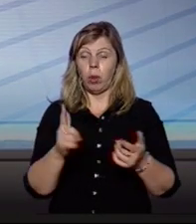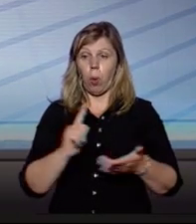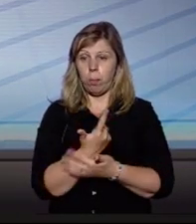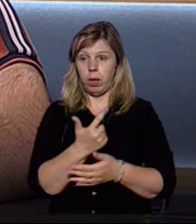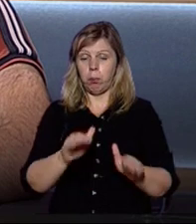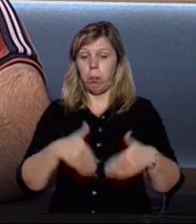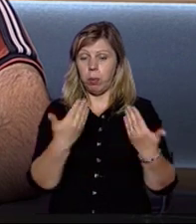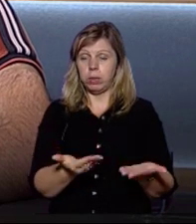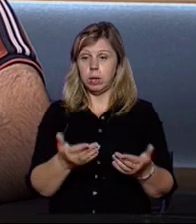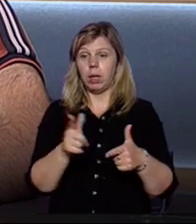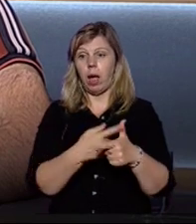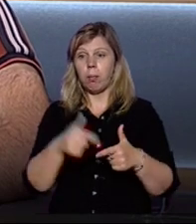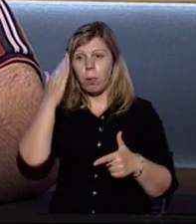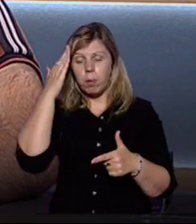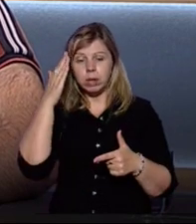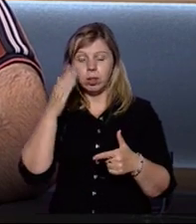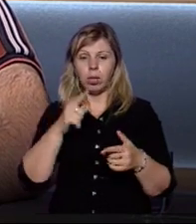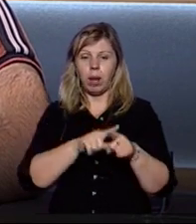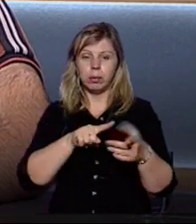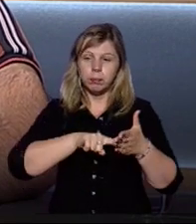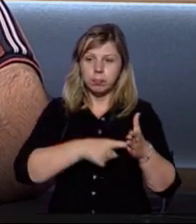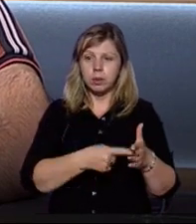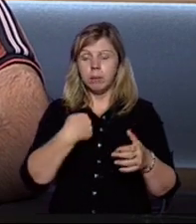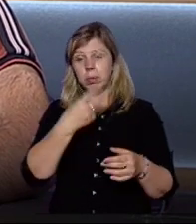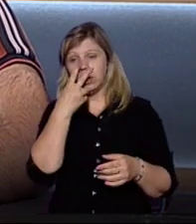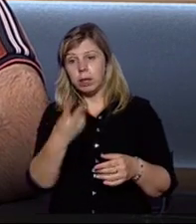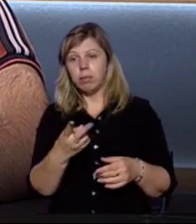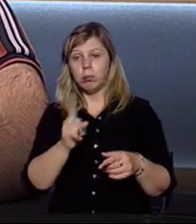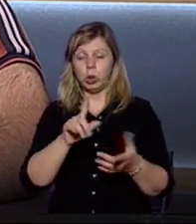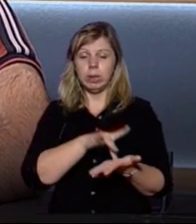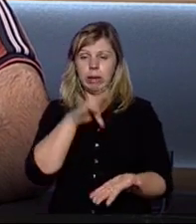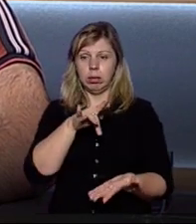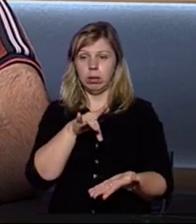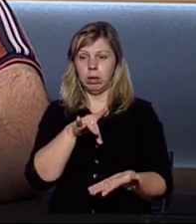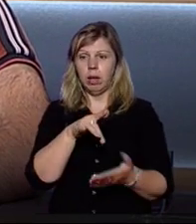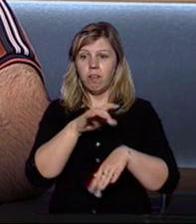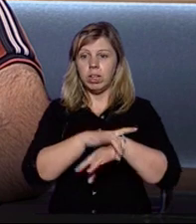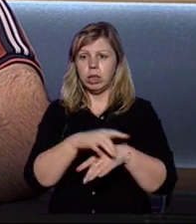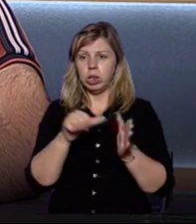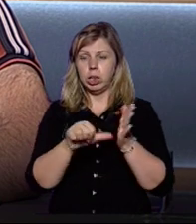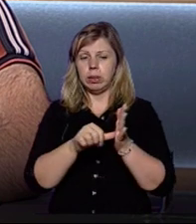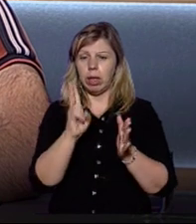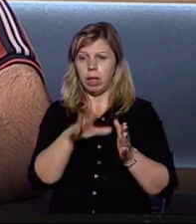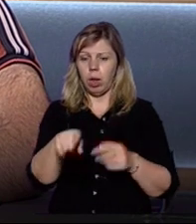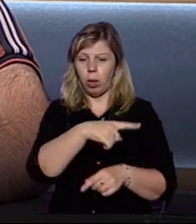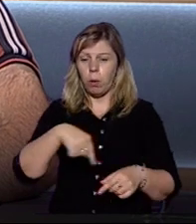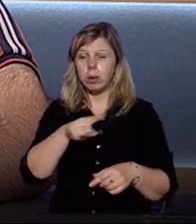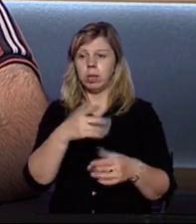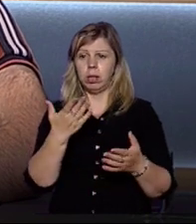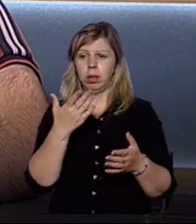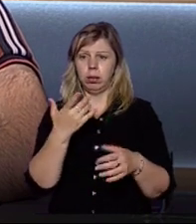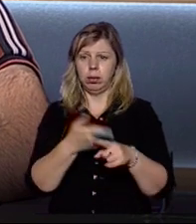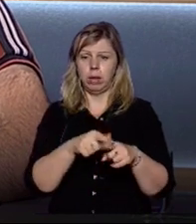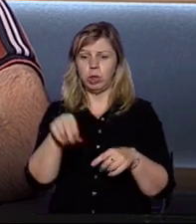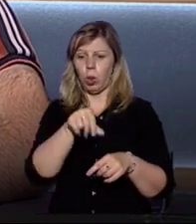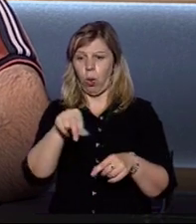пропозиція або метод доточування, так називаємо. Ми дивимося, що центр фактично 60 кілометрів попадає десь в 8-те